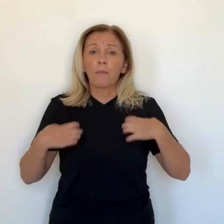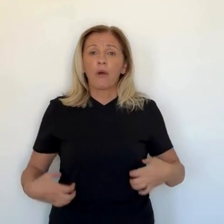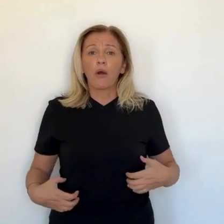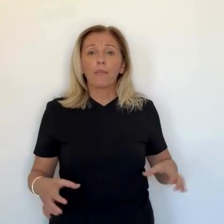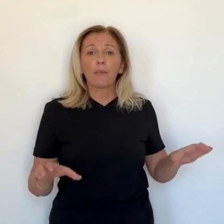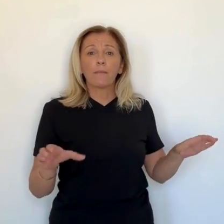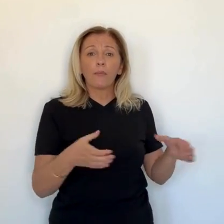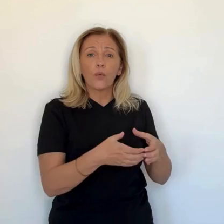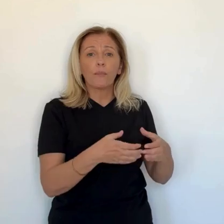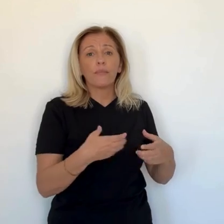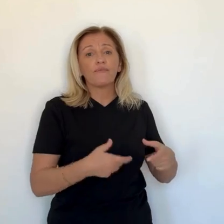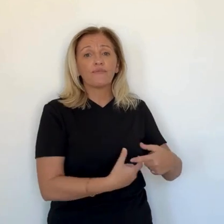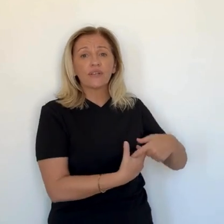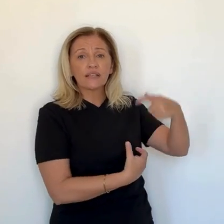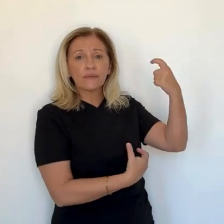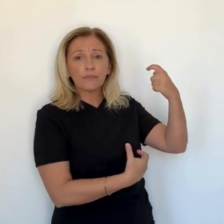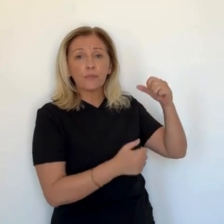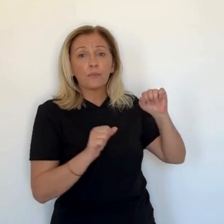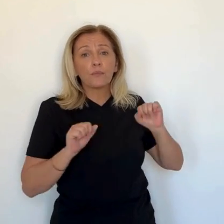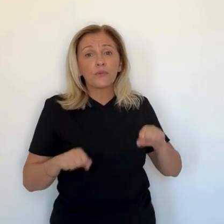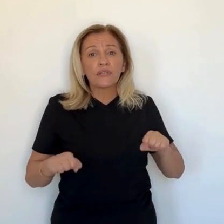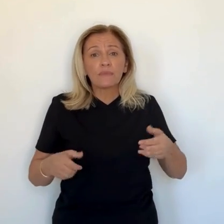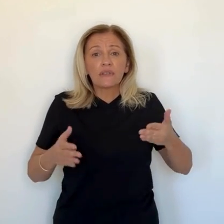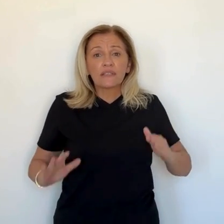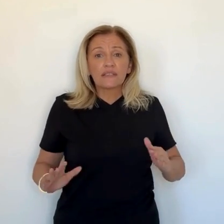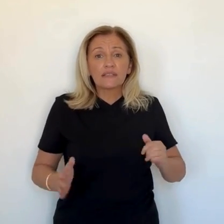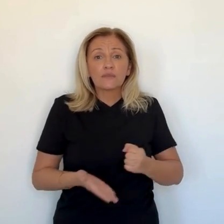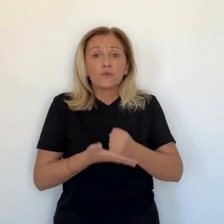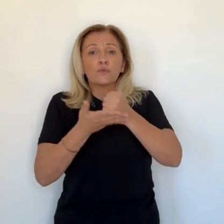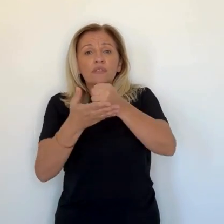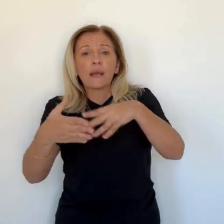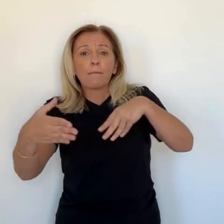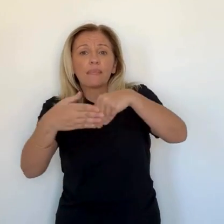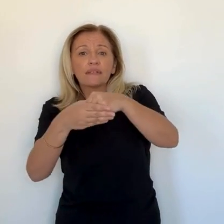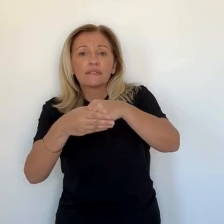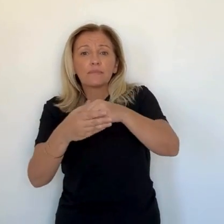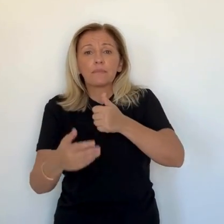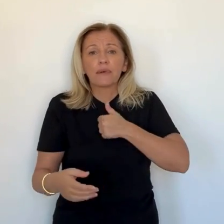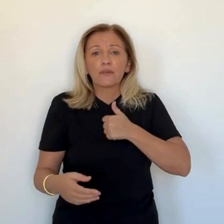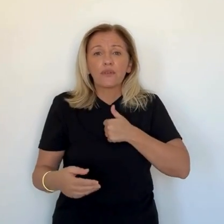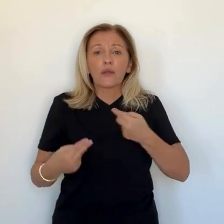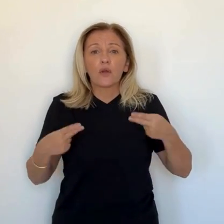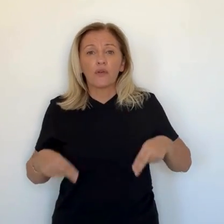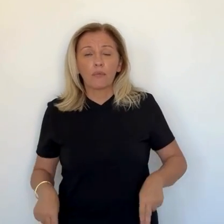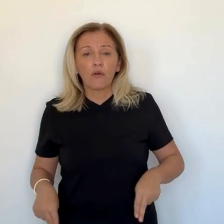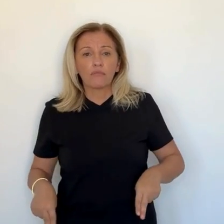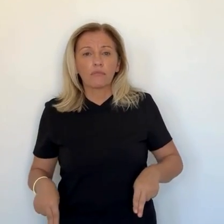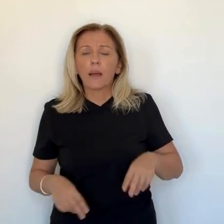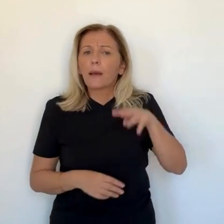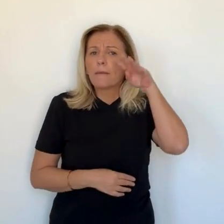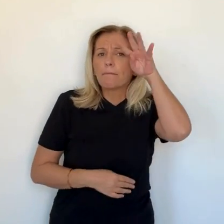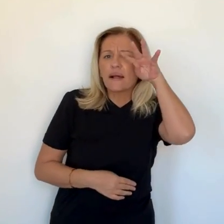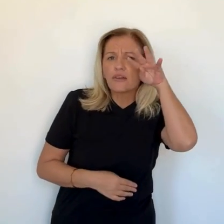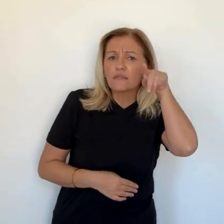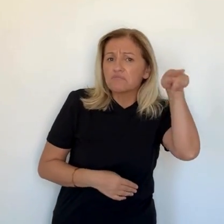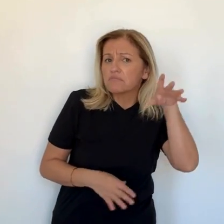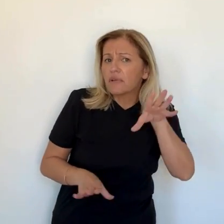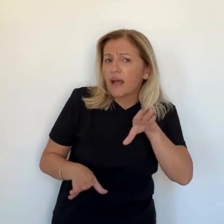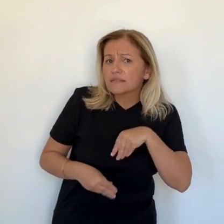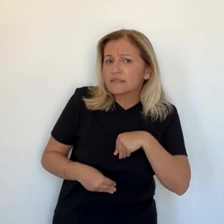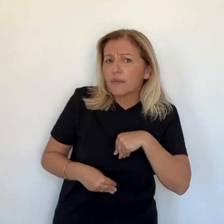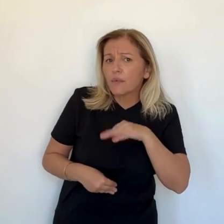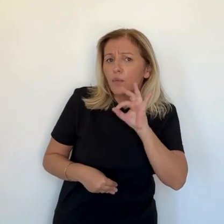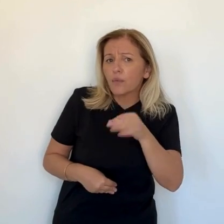journées parlementaires mercredi à Reims. Michel Barnier y est invité. À cette occasion, les instances du parti d'Edouard Philippe pourraient voter favorablement à une